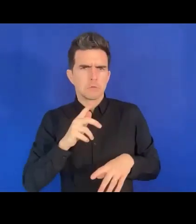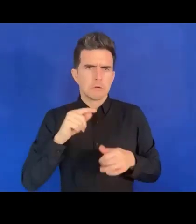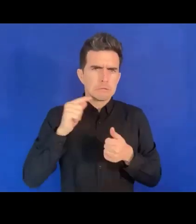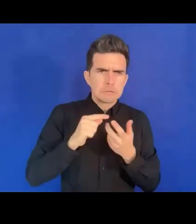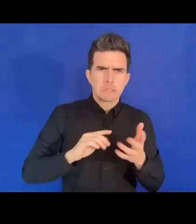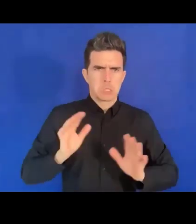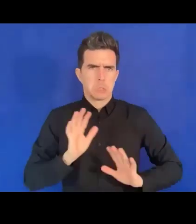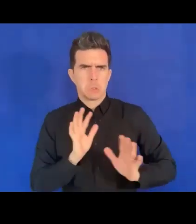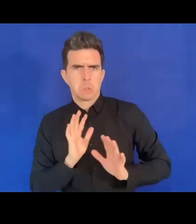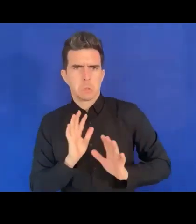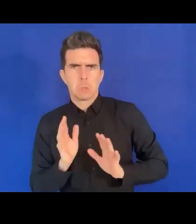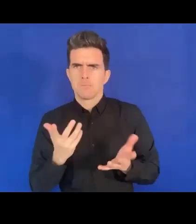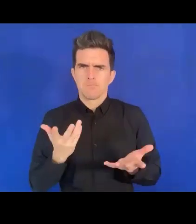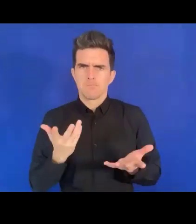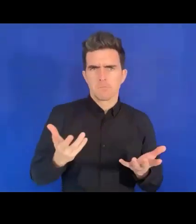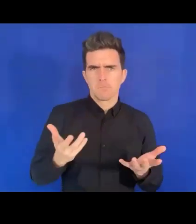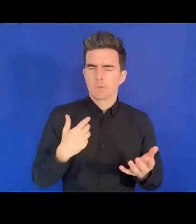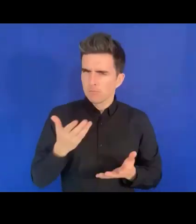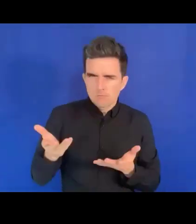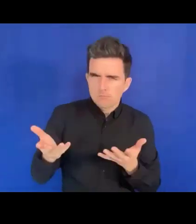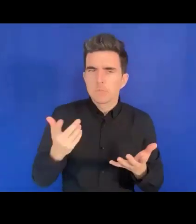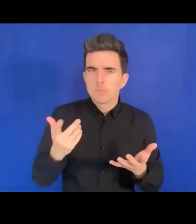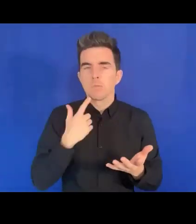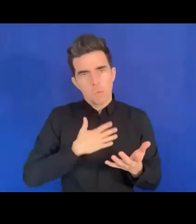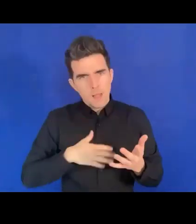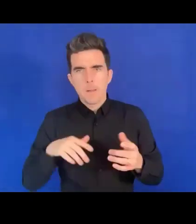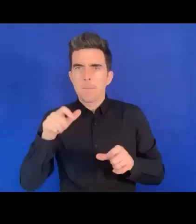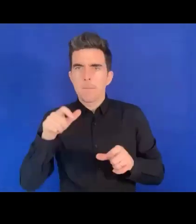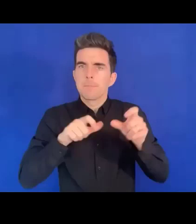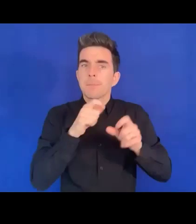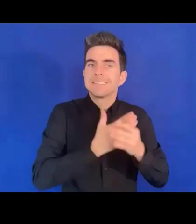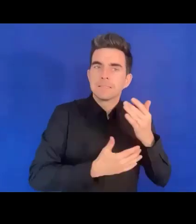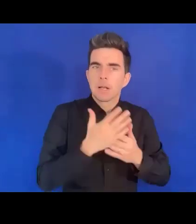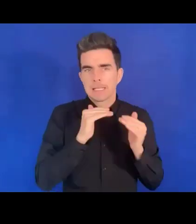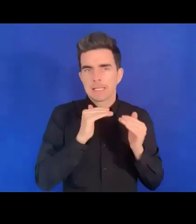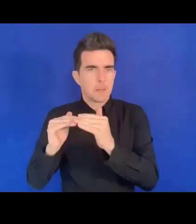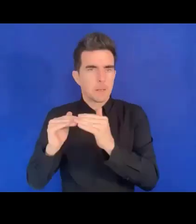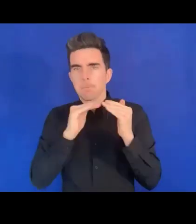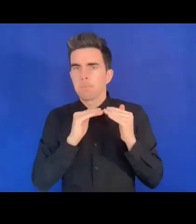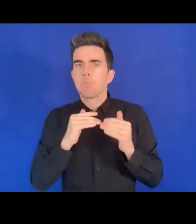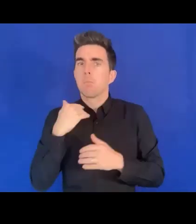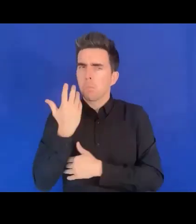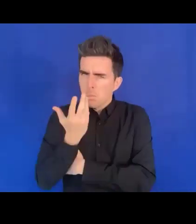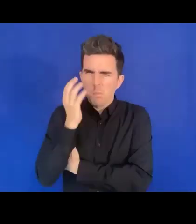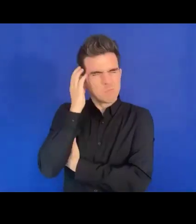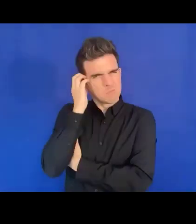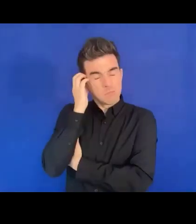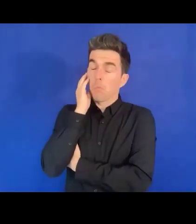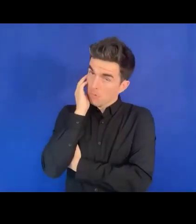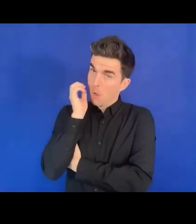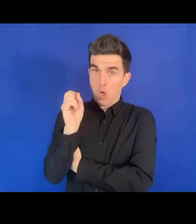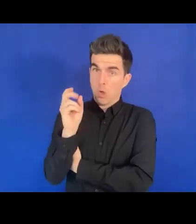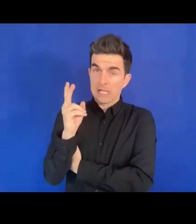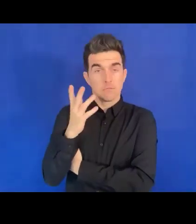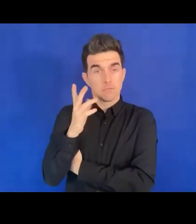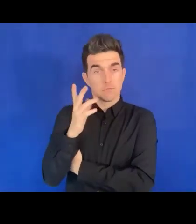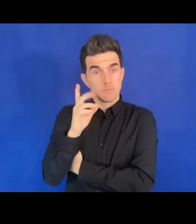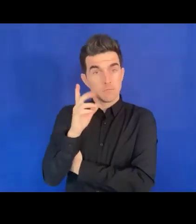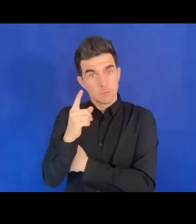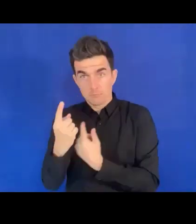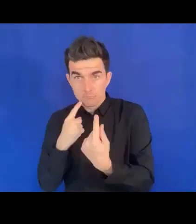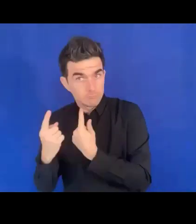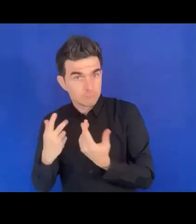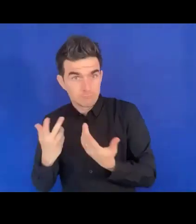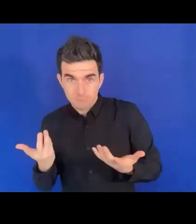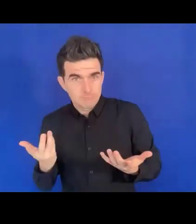surréaliste. Alors, lorsque nous parlons des personnes en situation de handicap et du besoin de